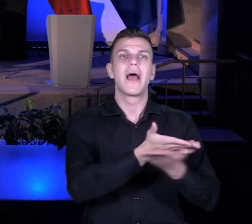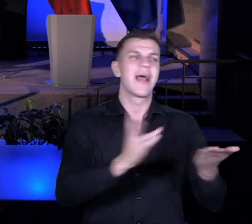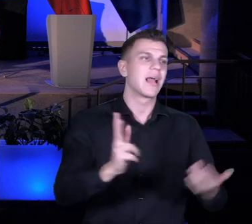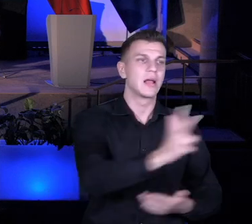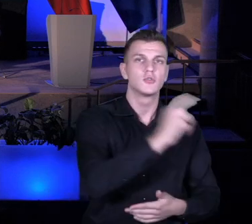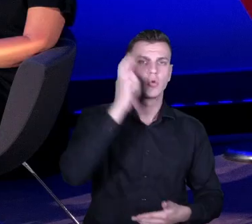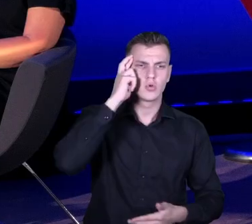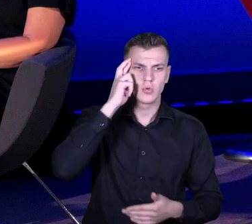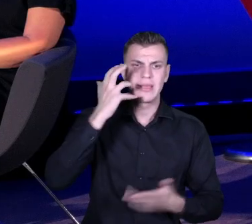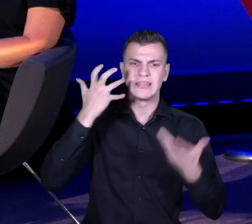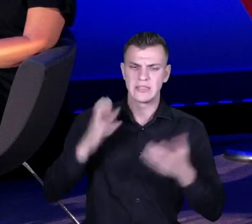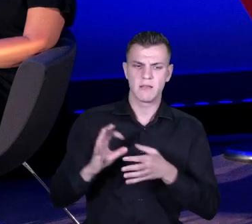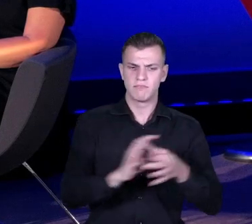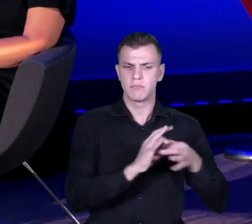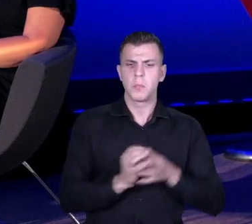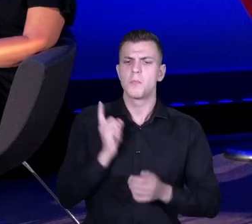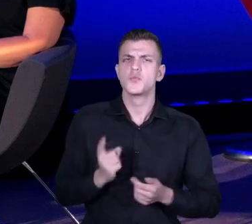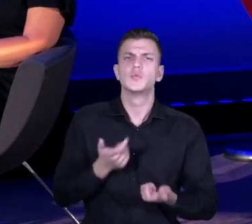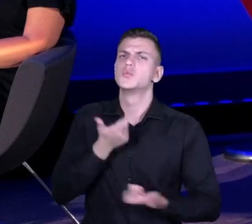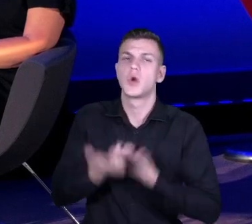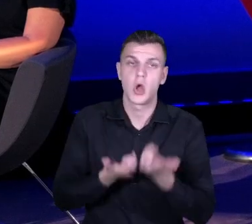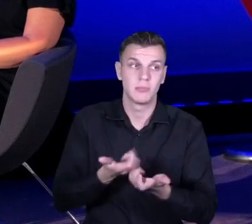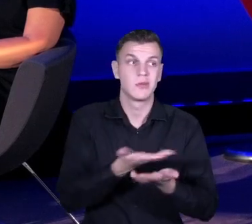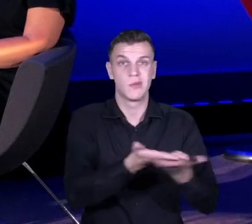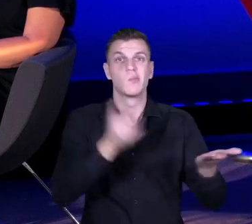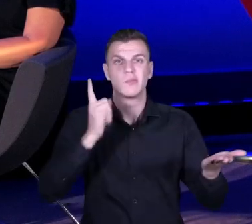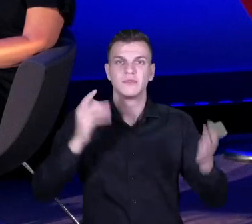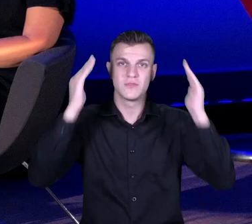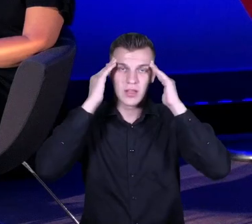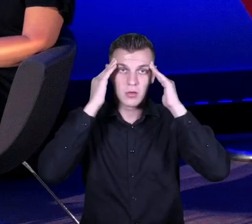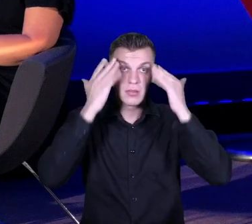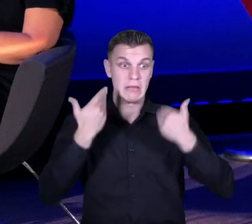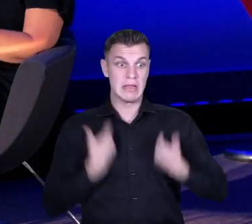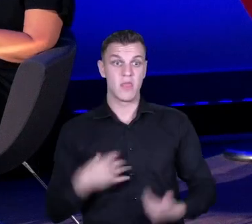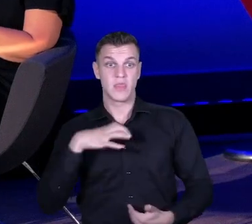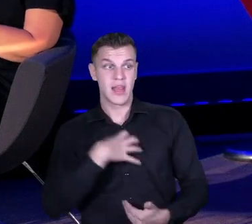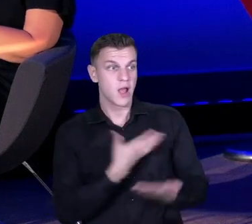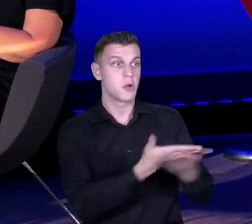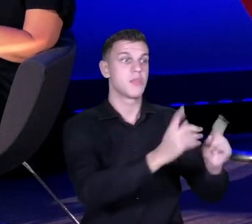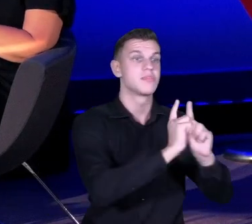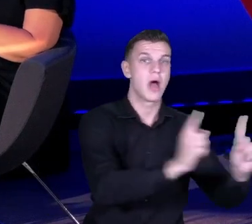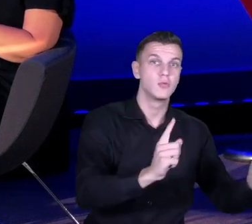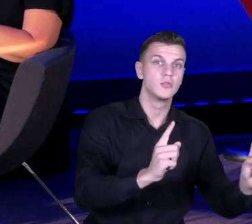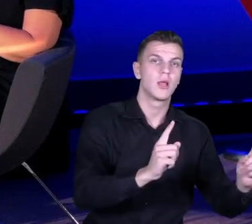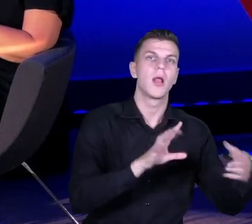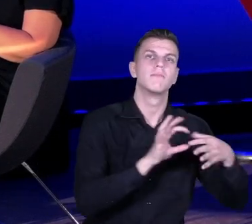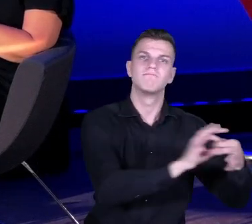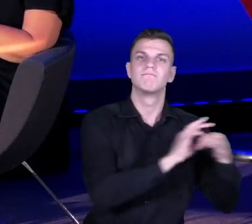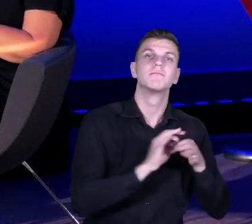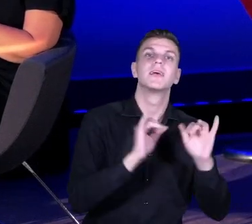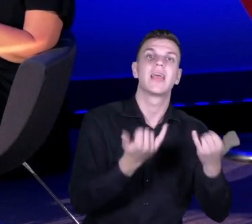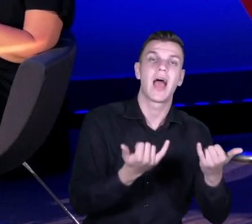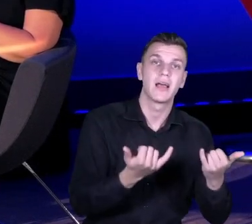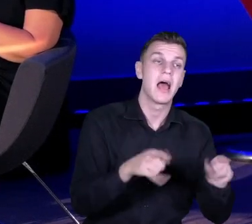relacje były. Relacje właśnie między dyrektorem a nauczycielami i to później pewnie przechodzi na poziom niżej.